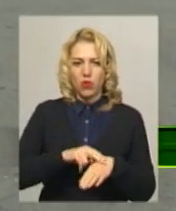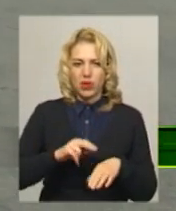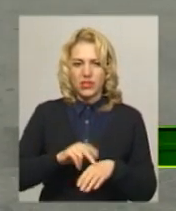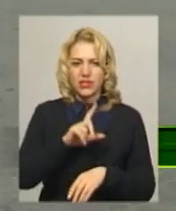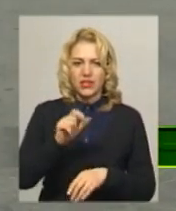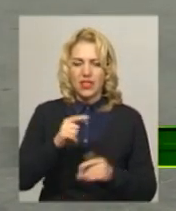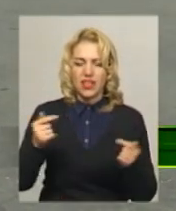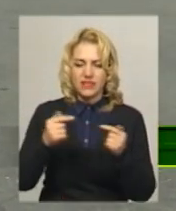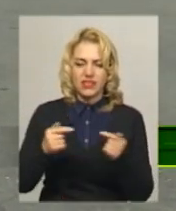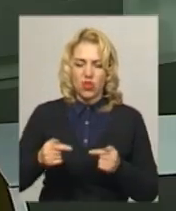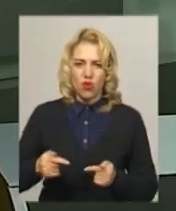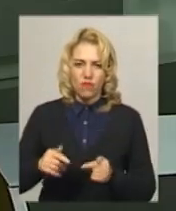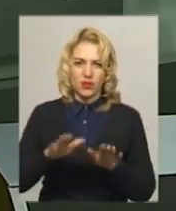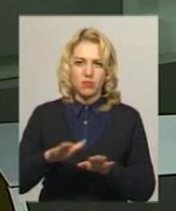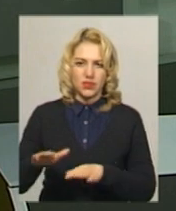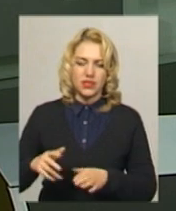початку року.